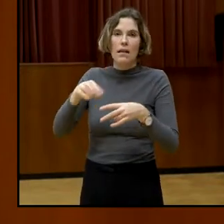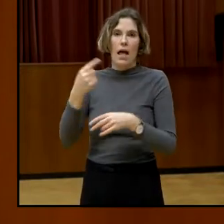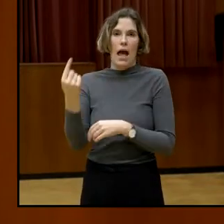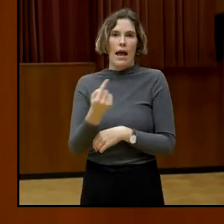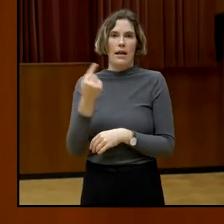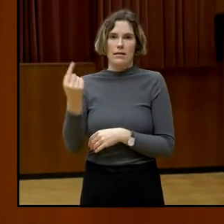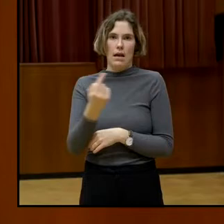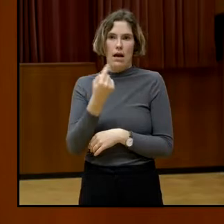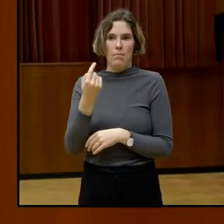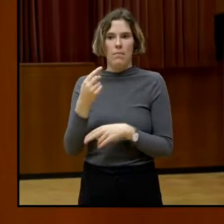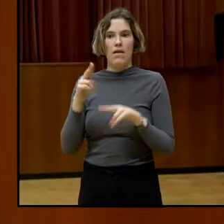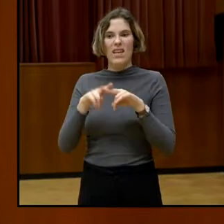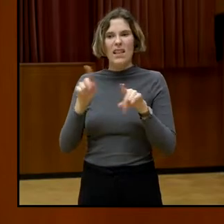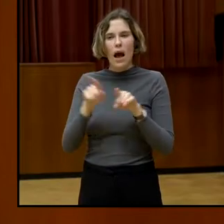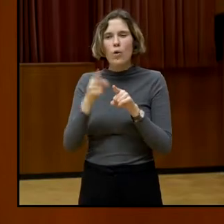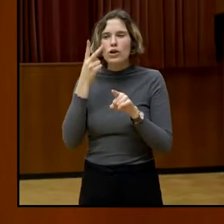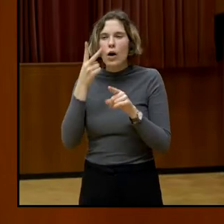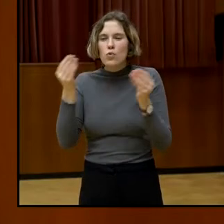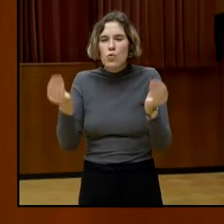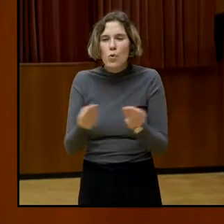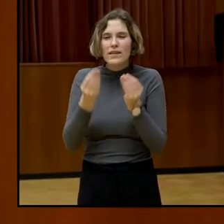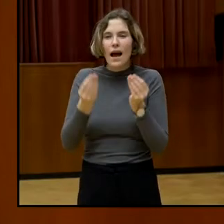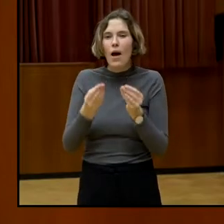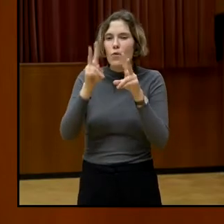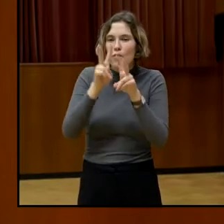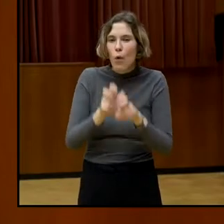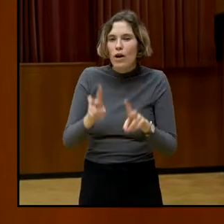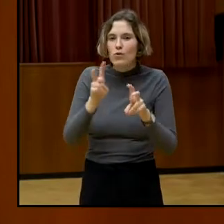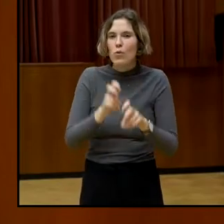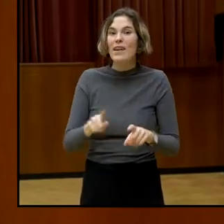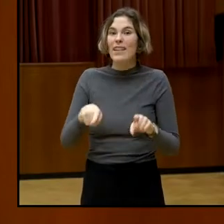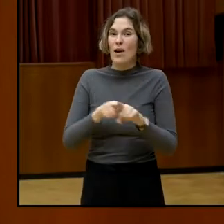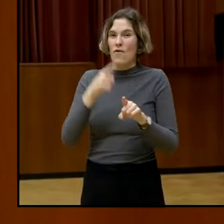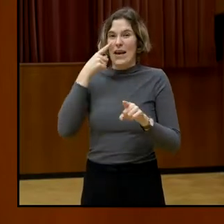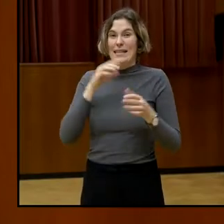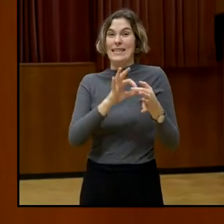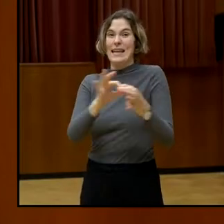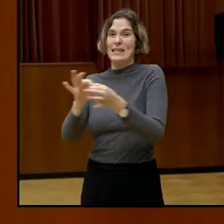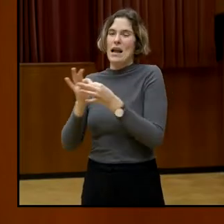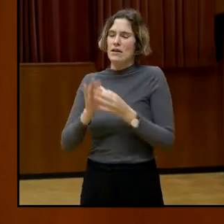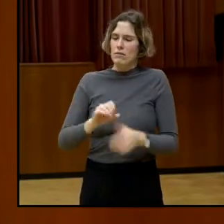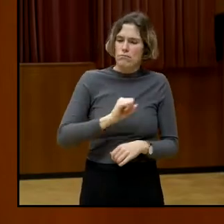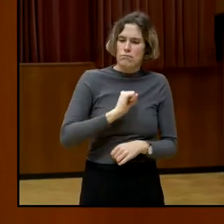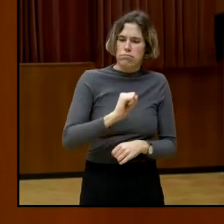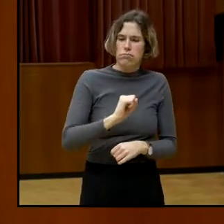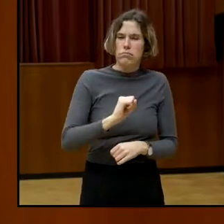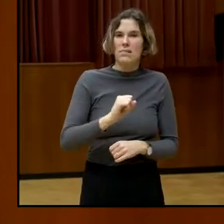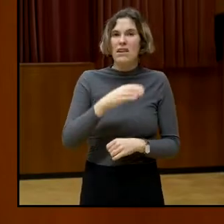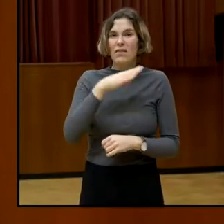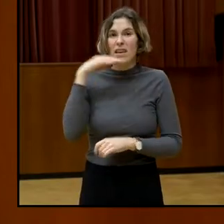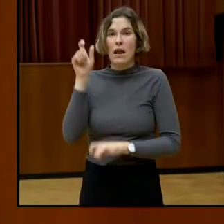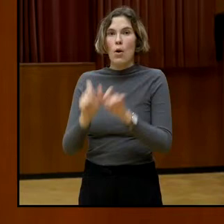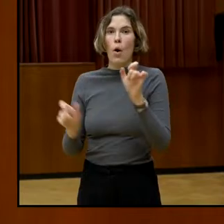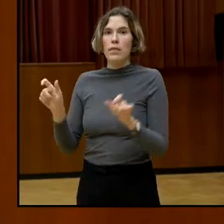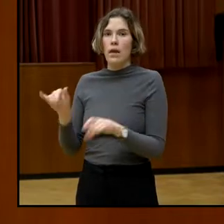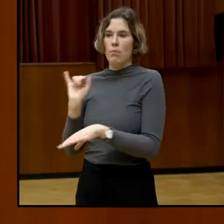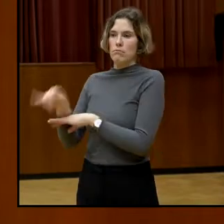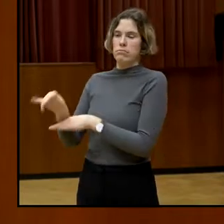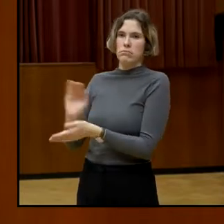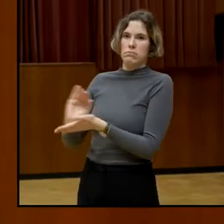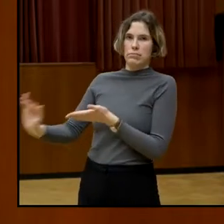in dieser High-Speed-Gesellschaft auch darum, dass Leute zurückgelassen werden, aus welchen Gründen auch immer.